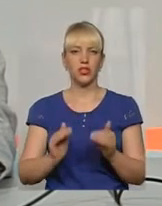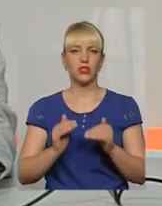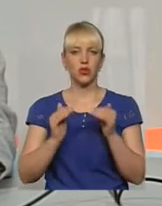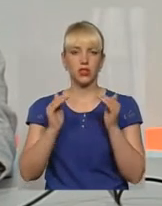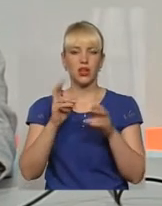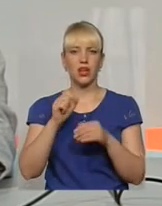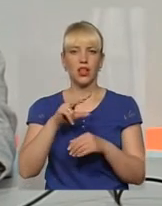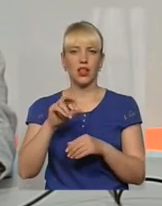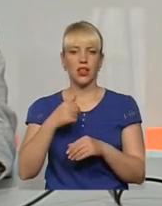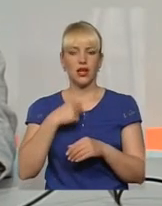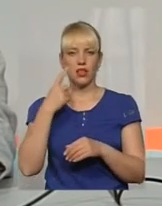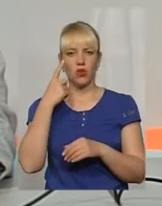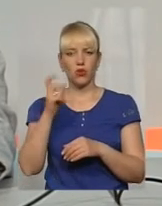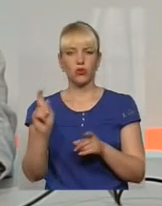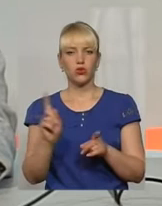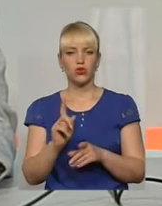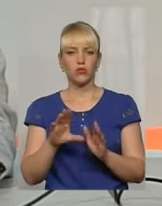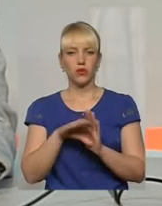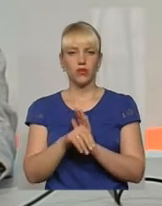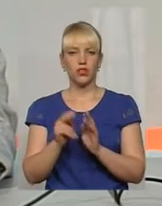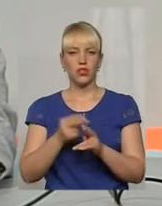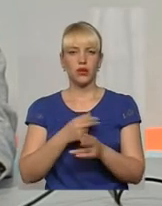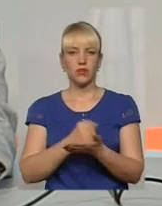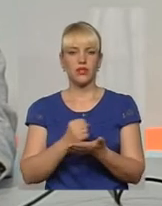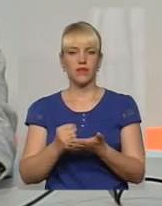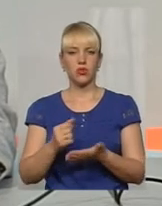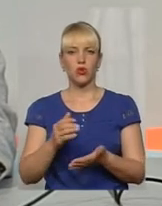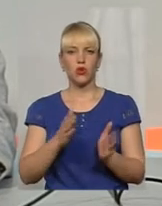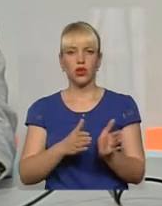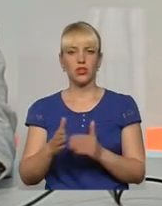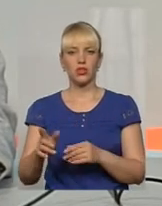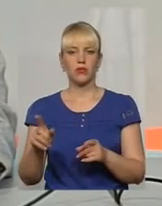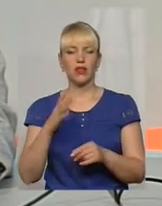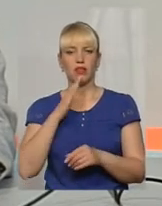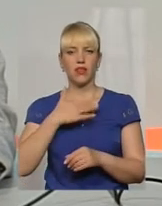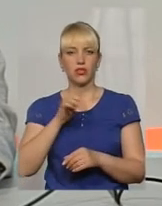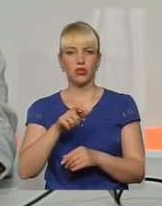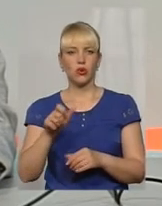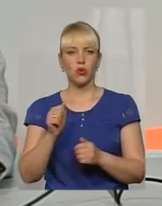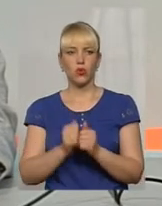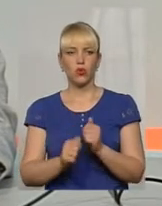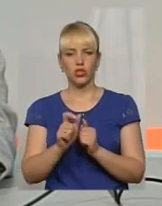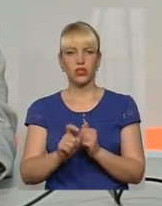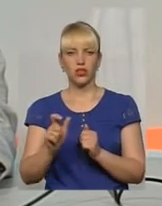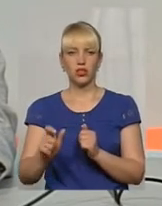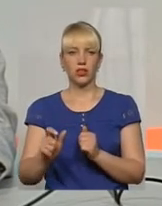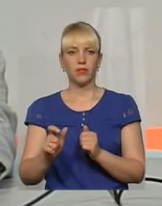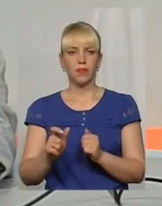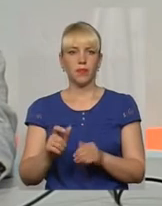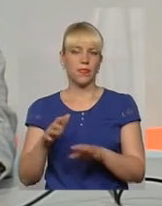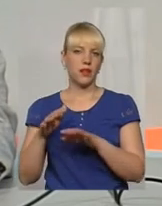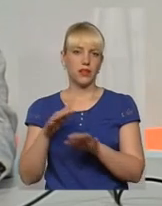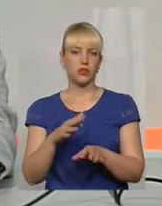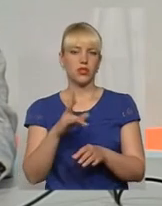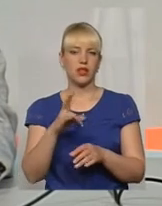знову ж таки, наголошую, запровадженням безвізового режиму наші громадяни, кожен ринувся для